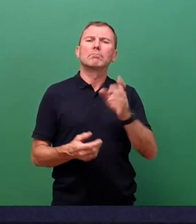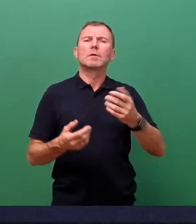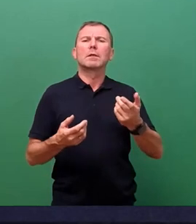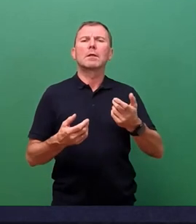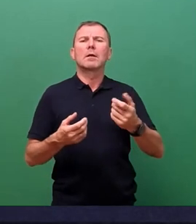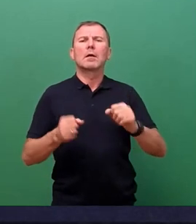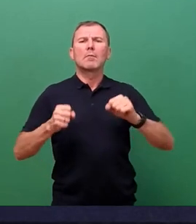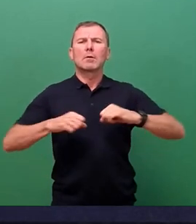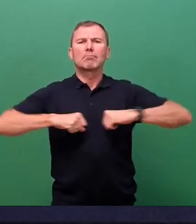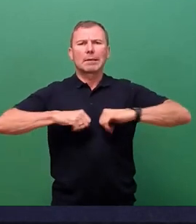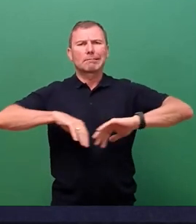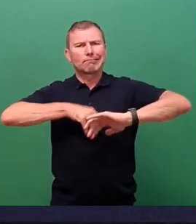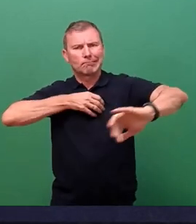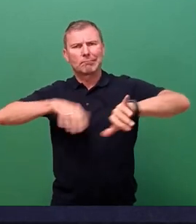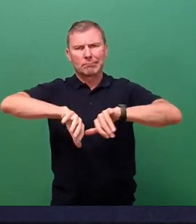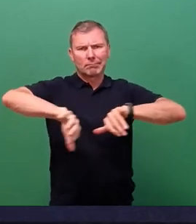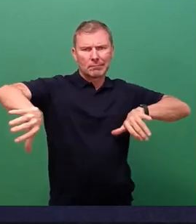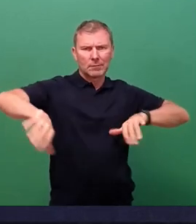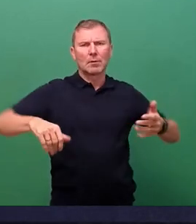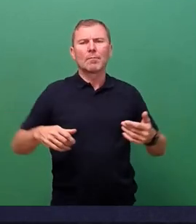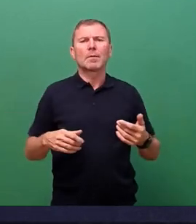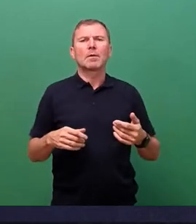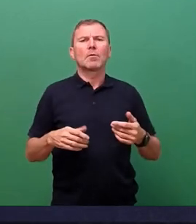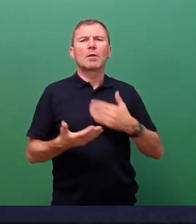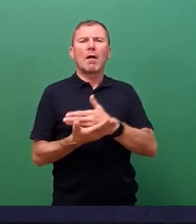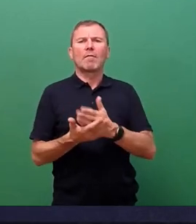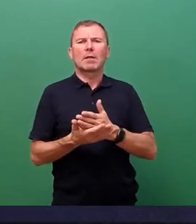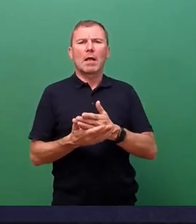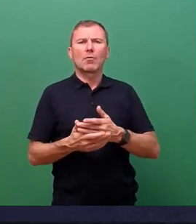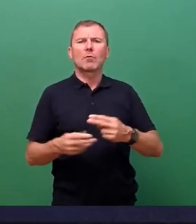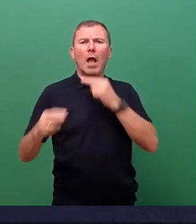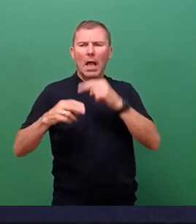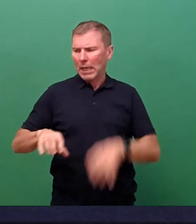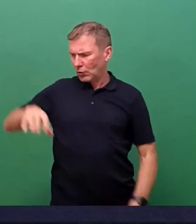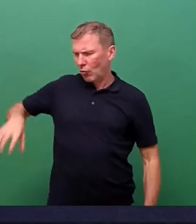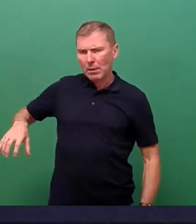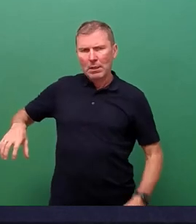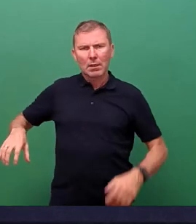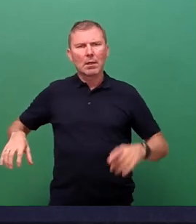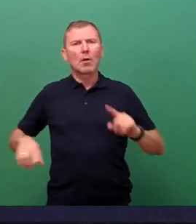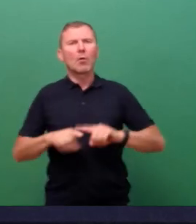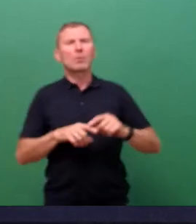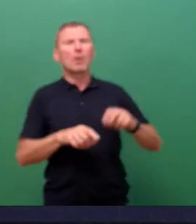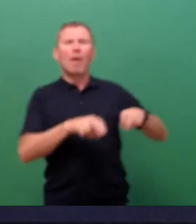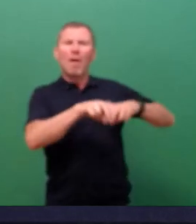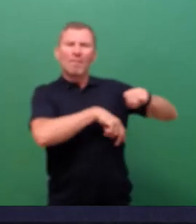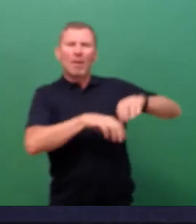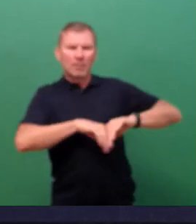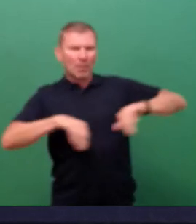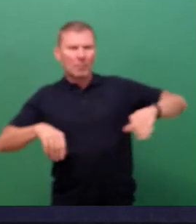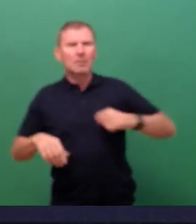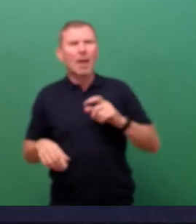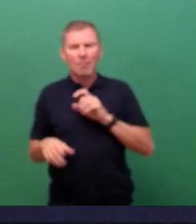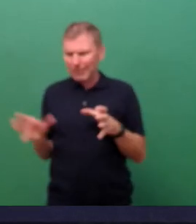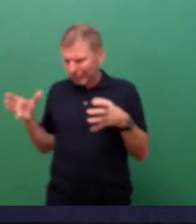sowie die möglichst weiträumige Verteilung von Gastronomieangeboten zur Vermeidung von Menschenansammlungen.